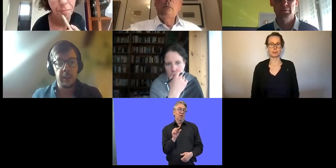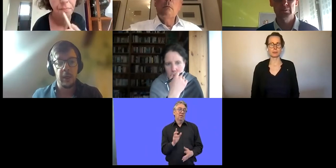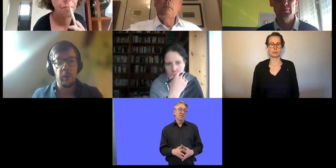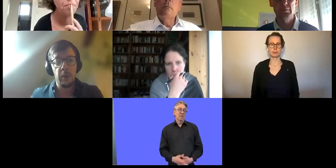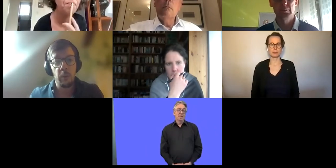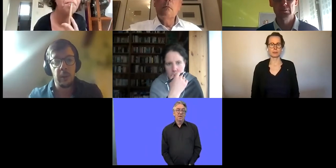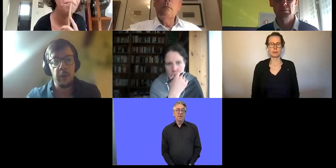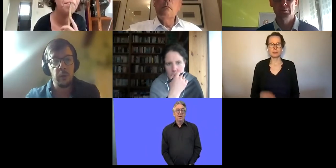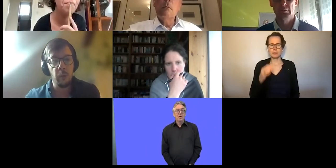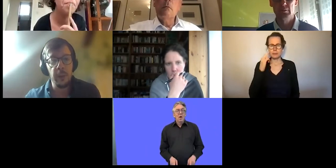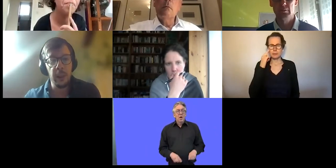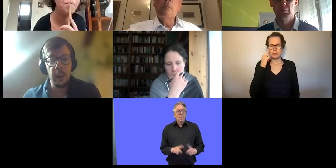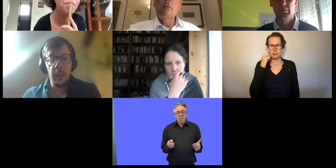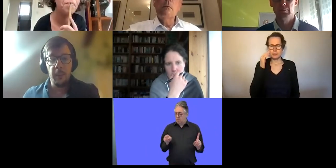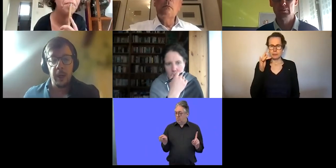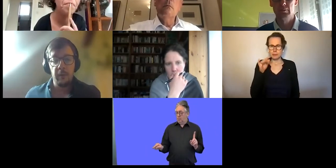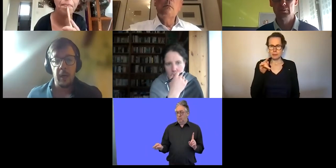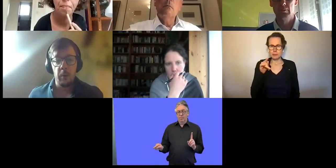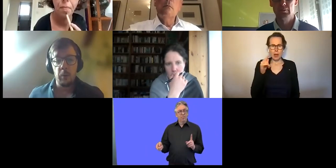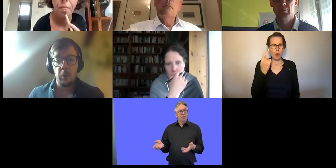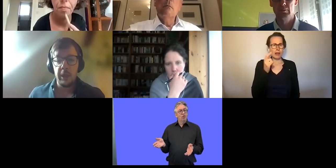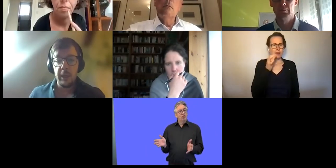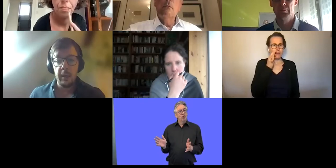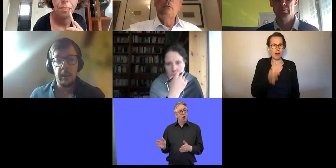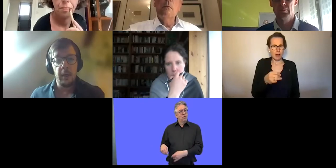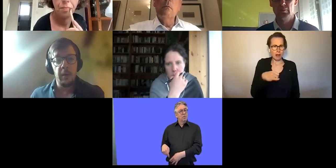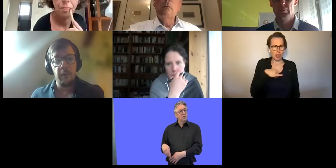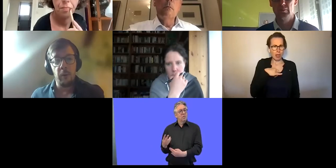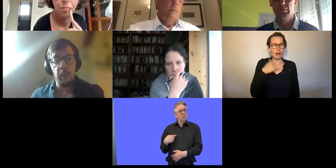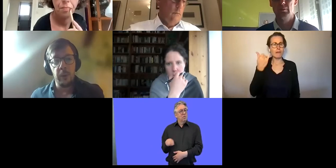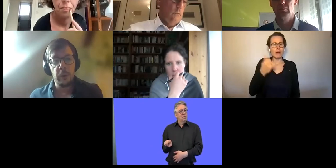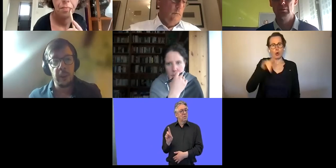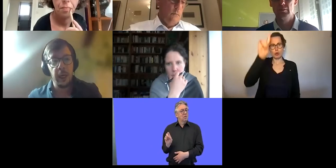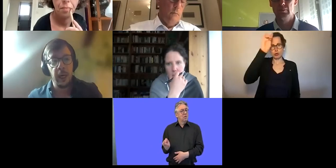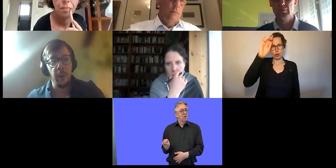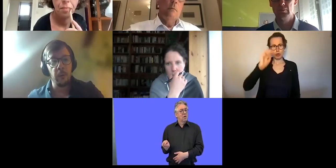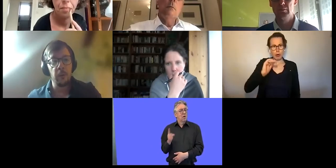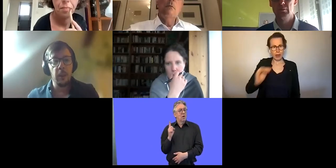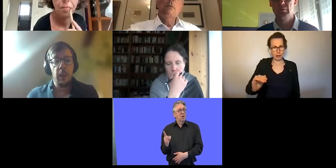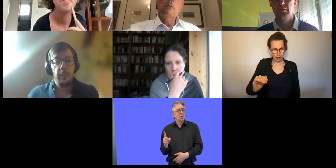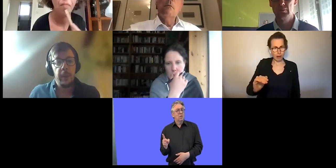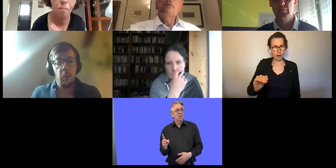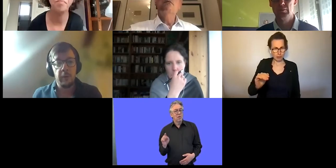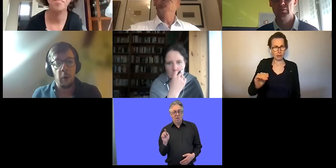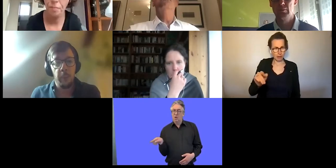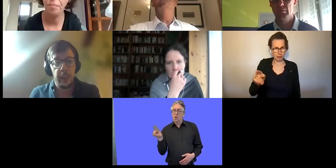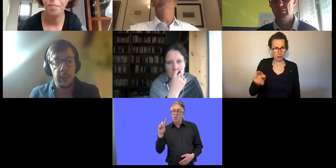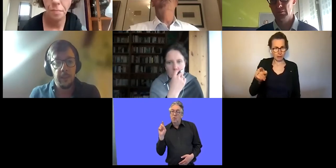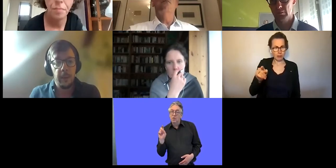Ansonsten habe ich auch, ich glaube, in der Frage im Chat von Frau Deutschleder eine Frage gesehen